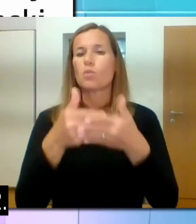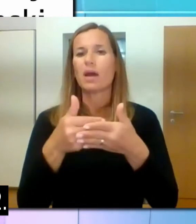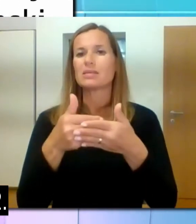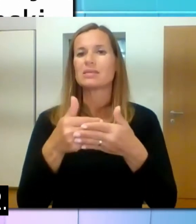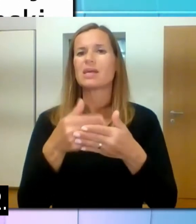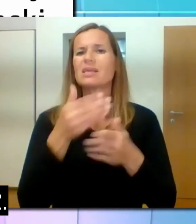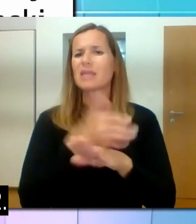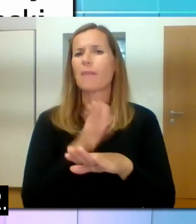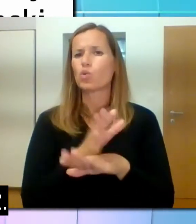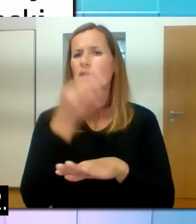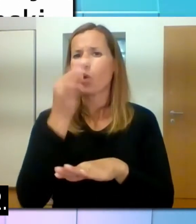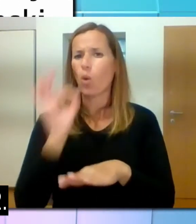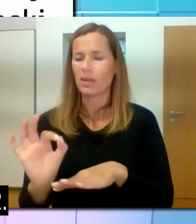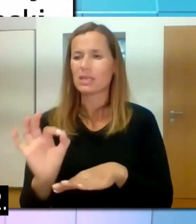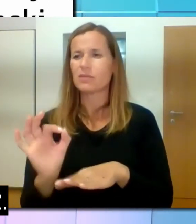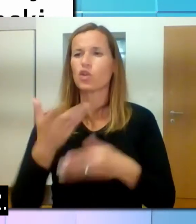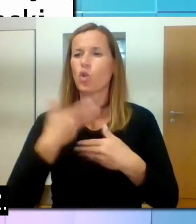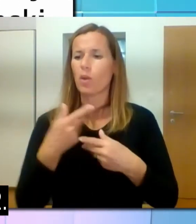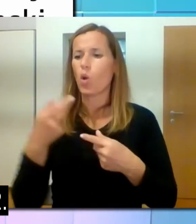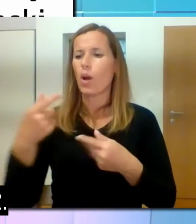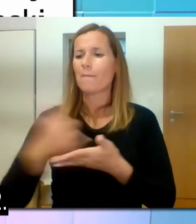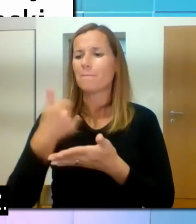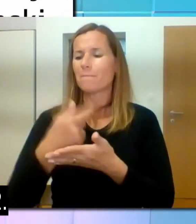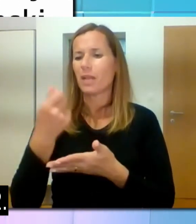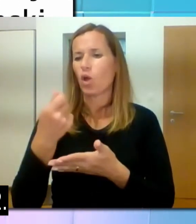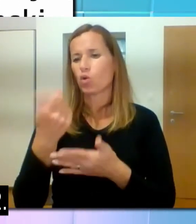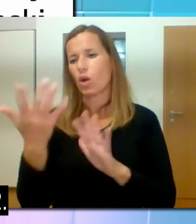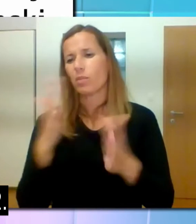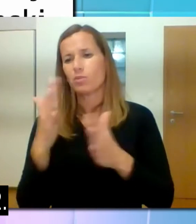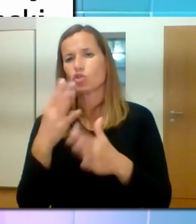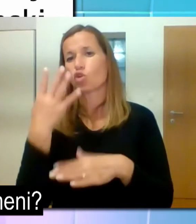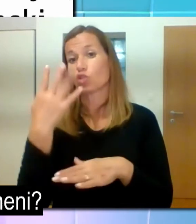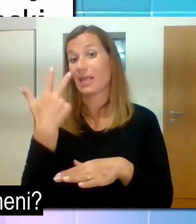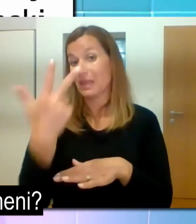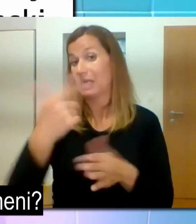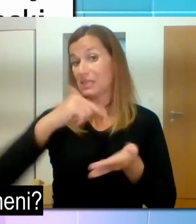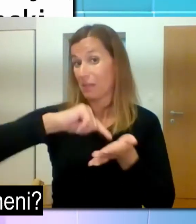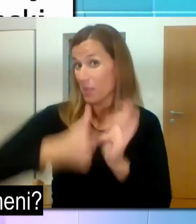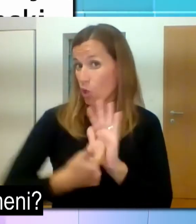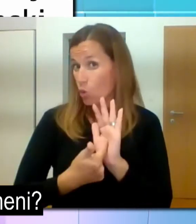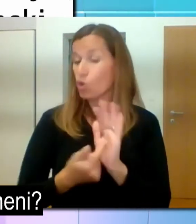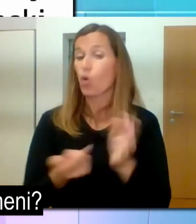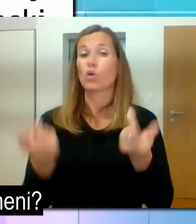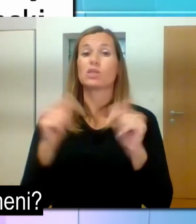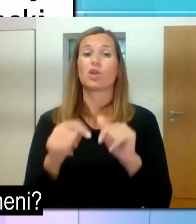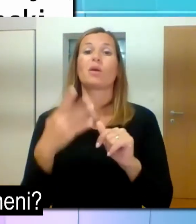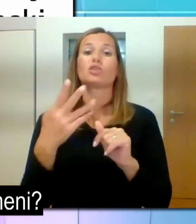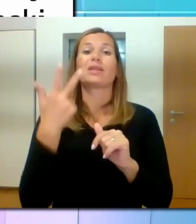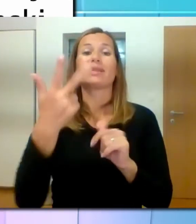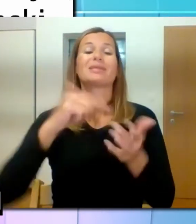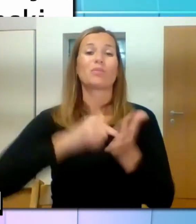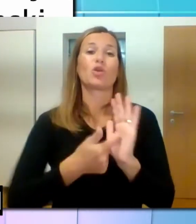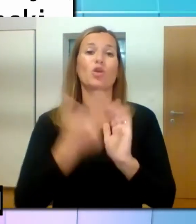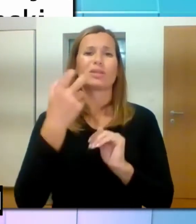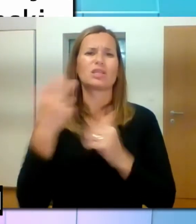24 milijonov, 308 milijonov, 80, 142 in tako naprej. Kaj se potem ta denar